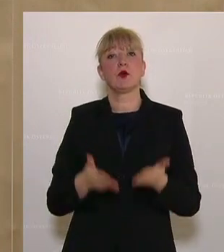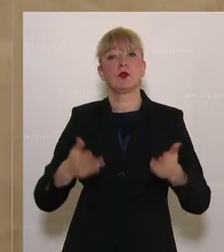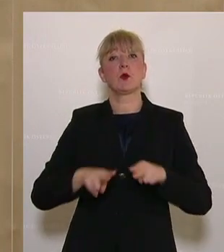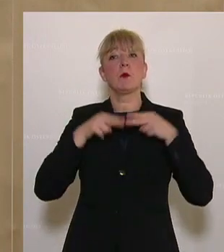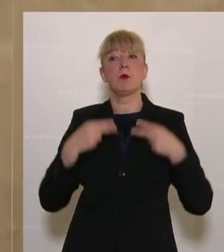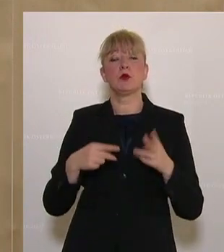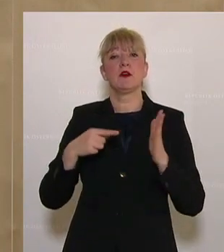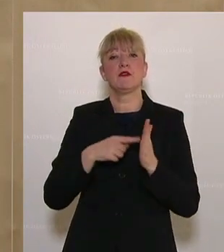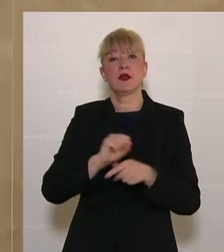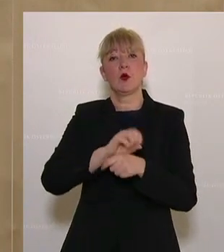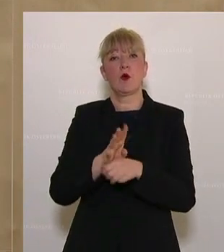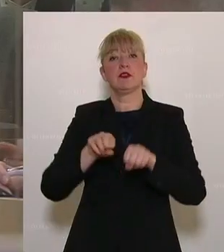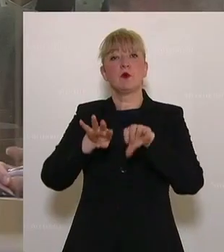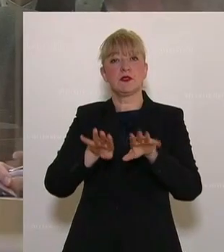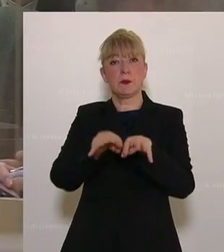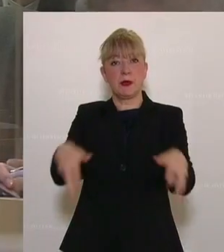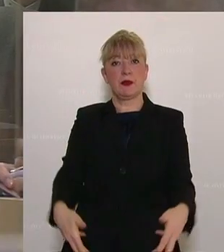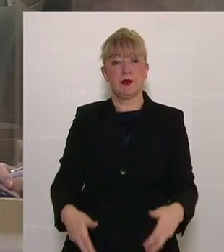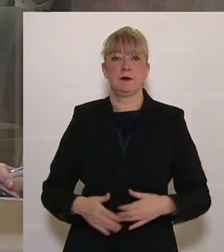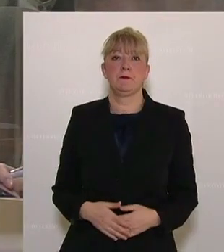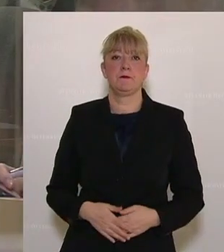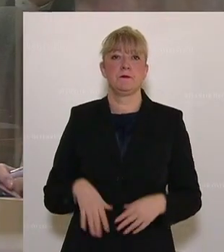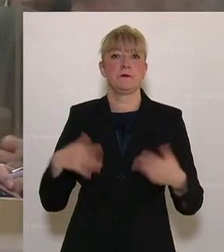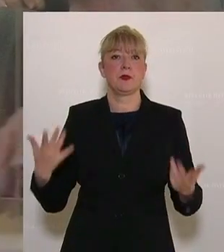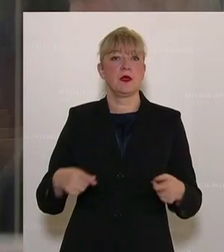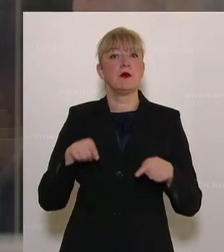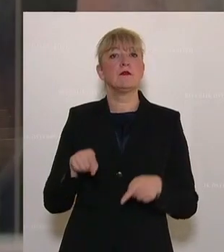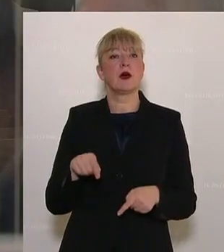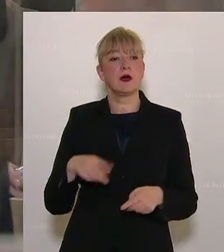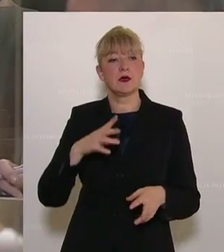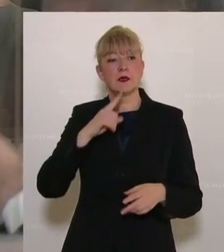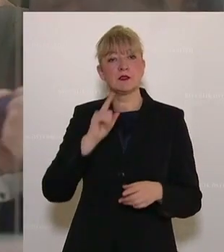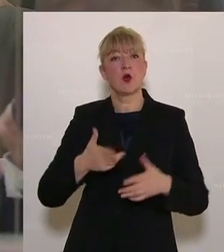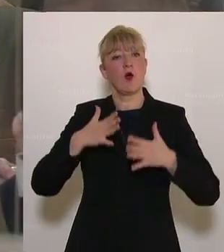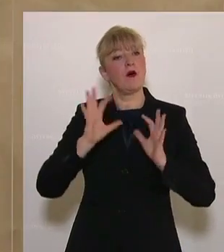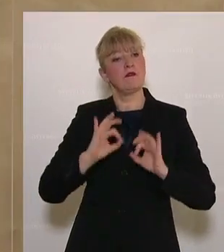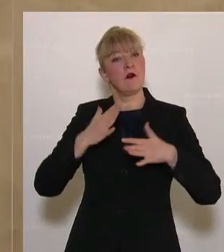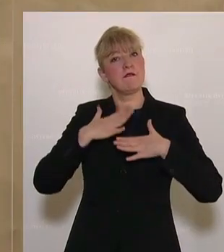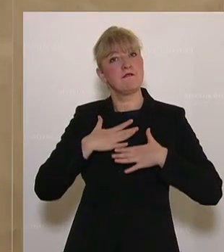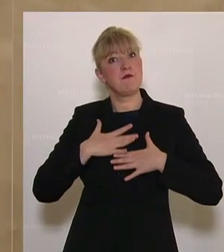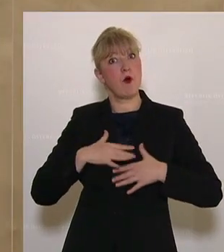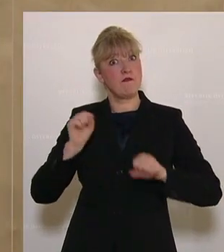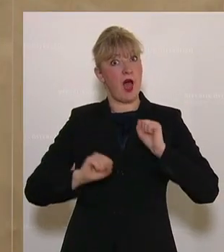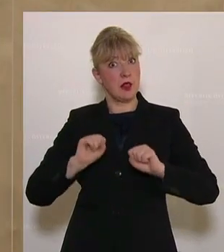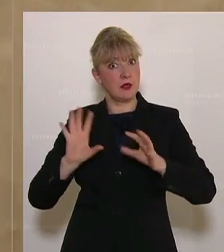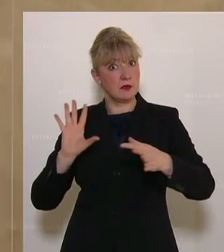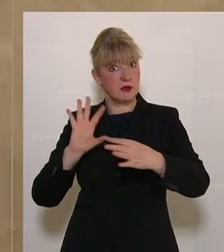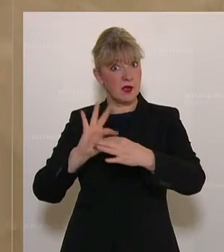Bundes aufgrund der Covid-19-Pandemien an das steuerliche Wohlverhalten geknüpft werden.